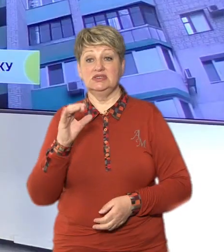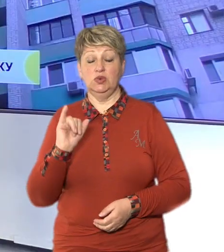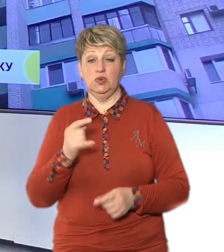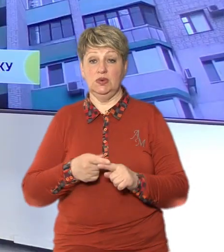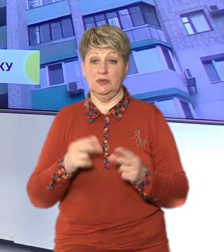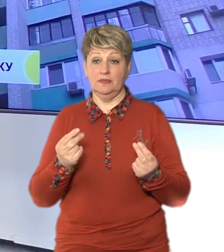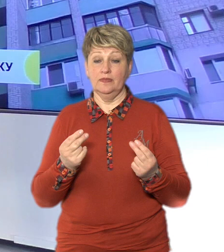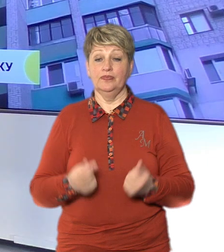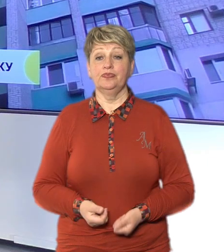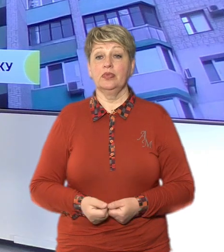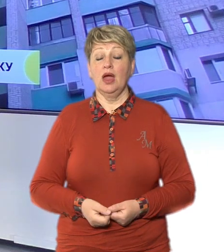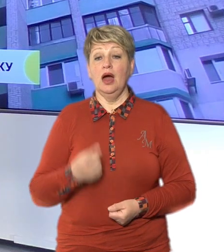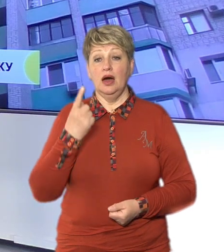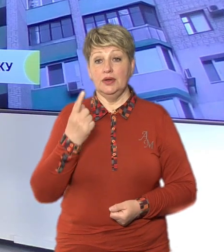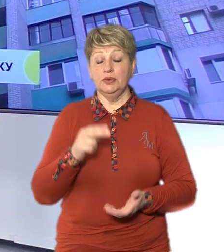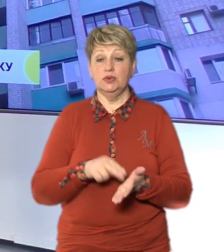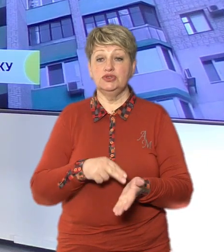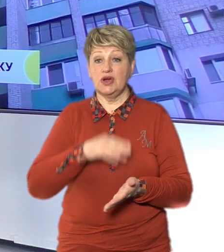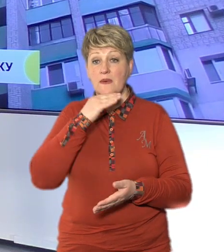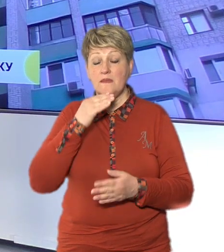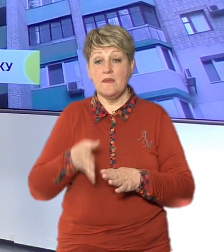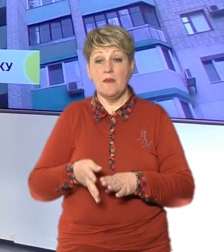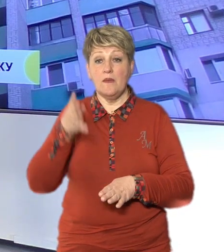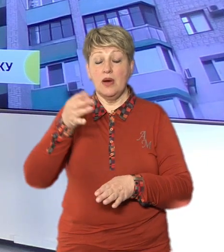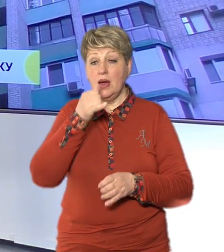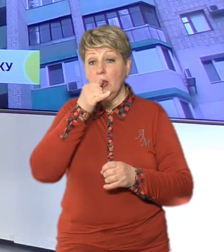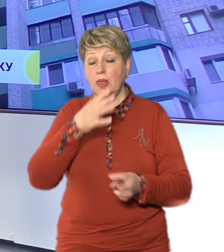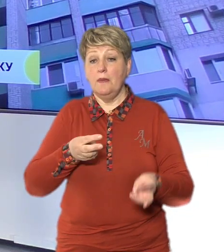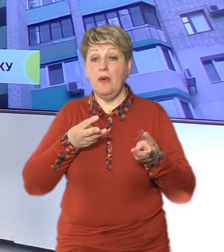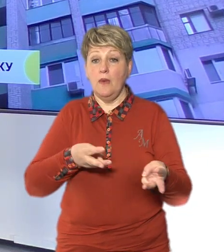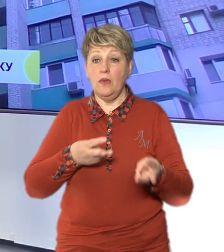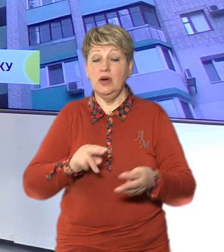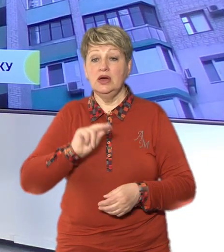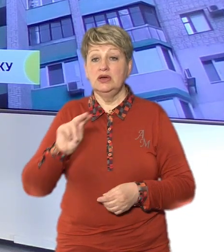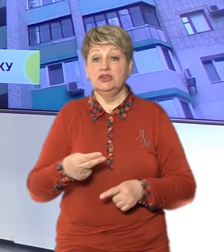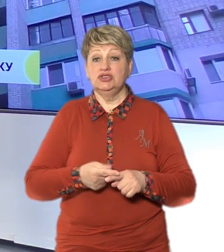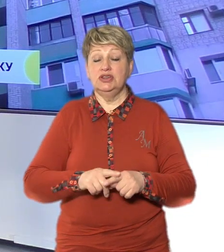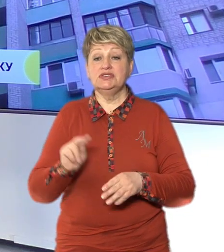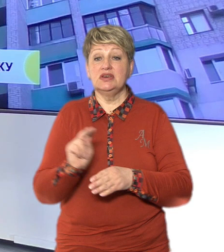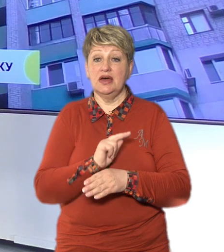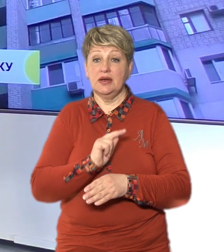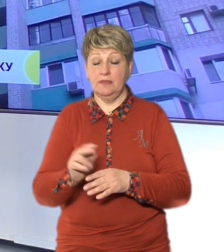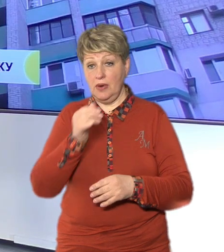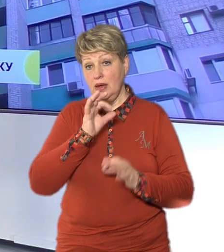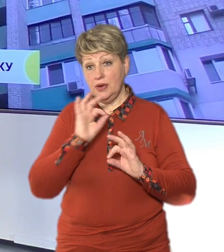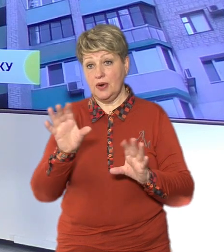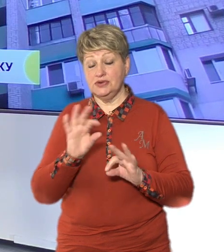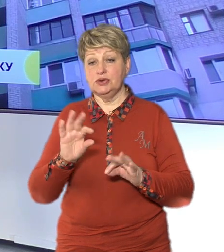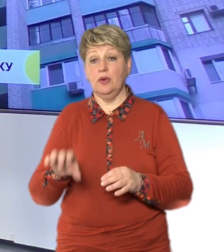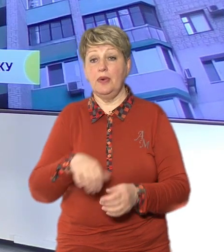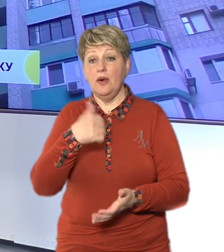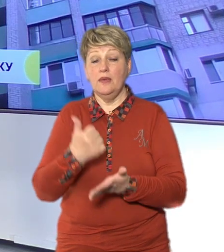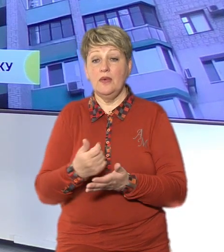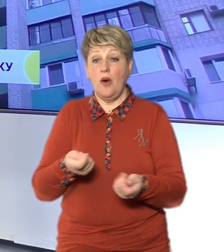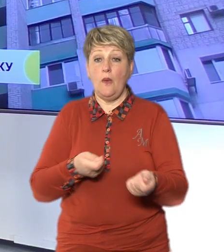Одну з черкаських багатоповерхівок не зможуть утеплити через непідйомну вартість ремонту Розповіла Суспільному представниця правління будинку